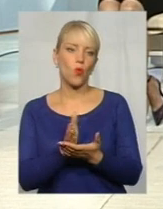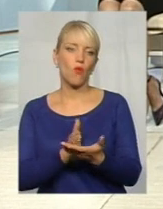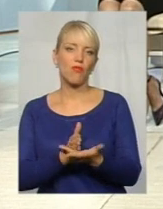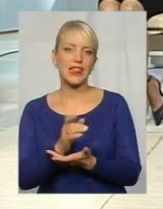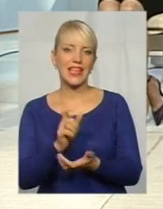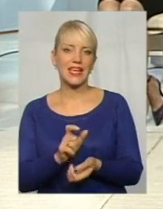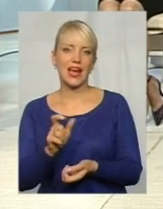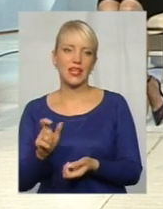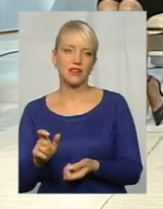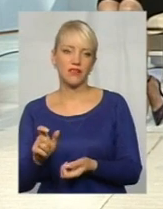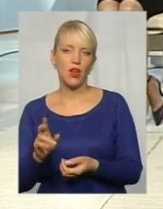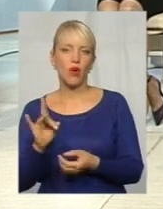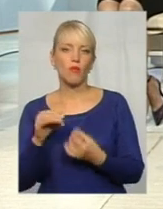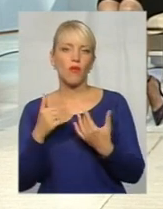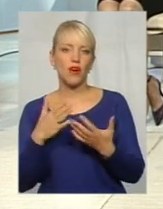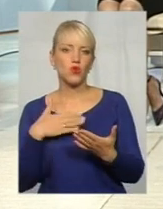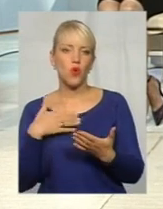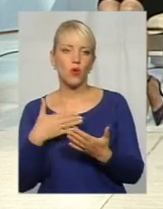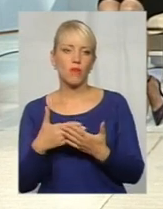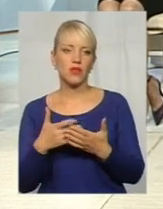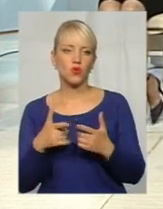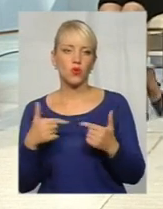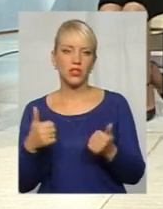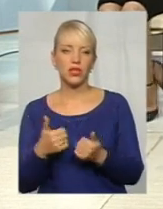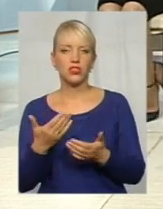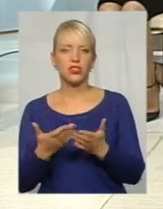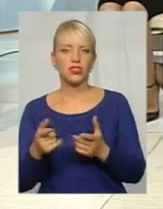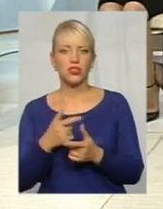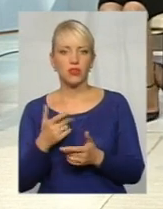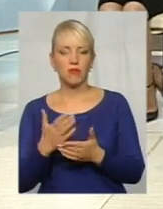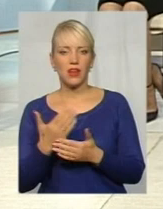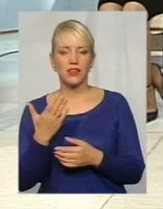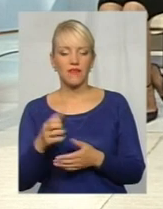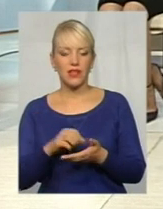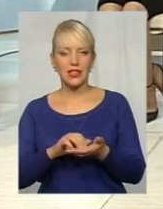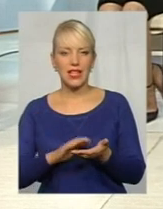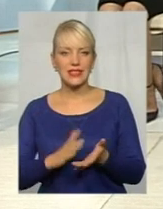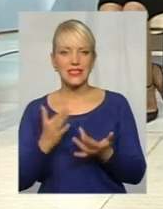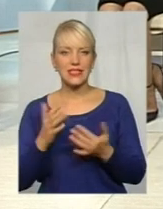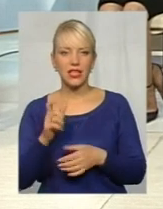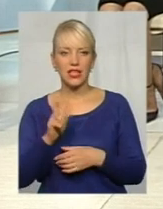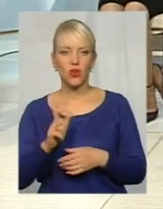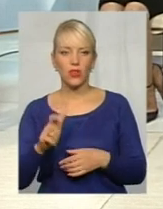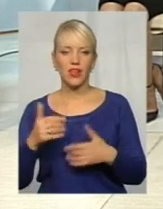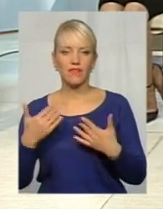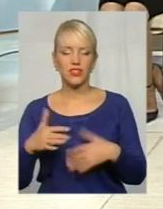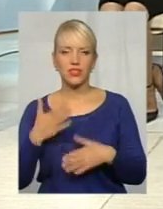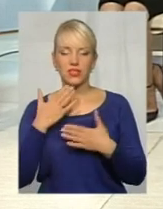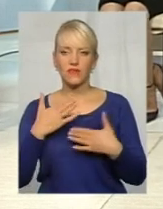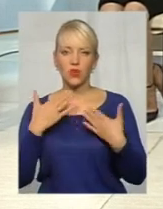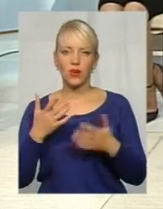про вашу громадську організацію, чи маєте ви дані, скільки людей вже звернулися до